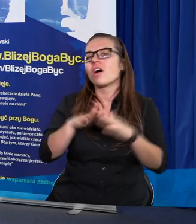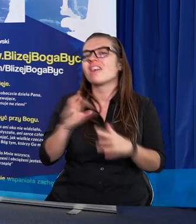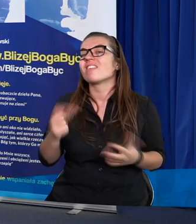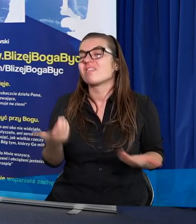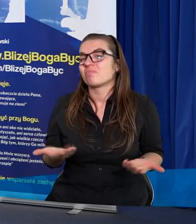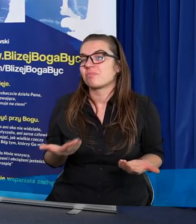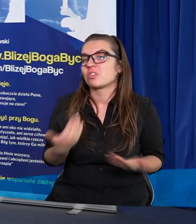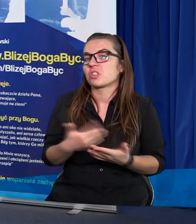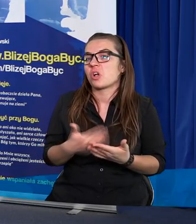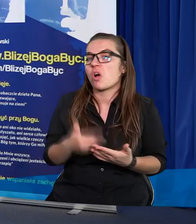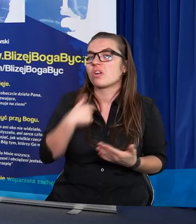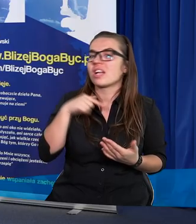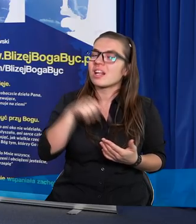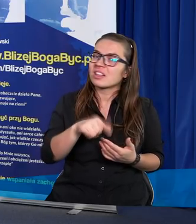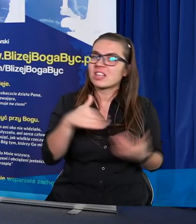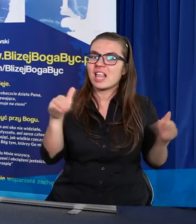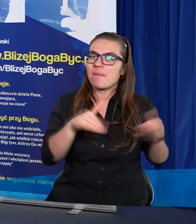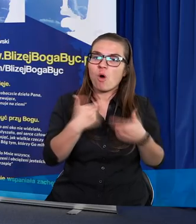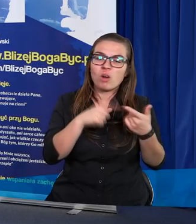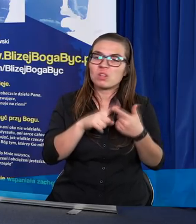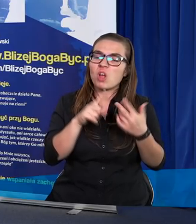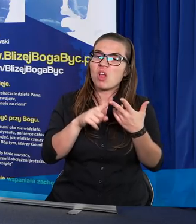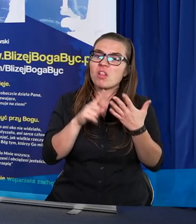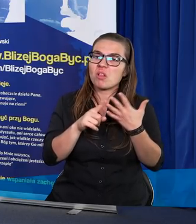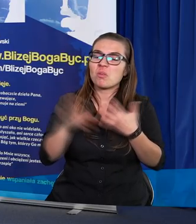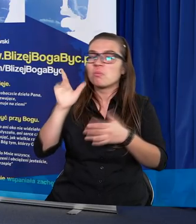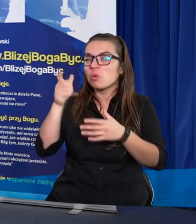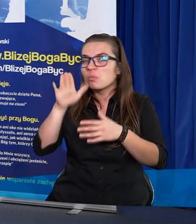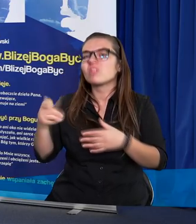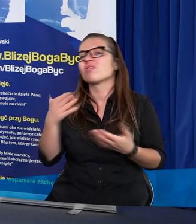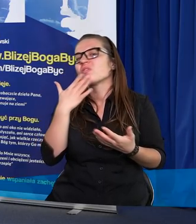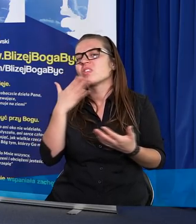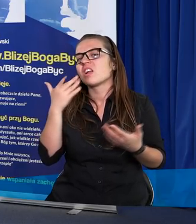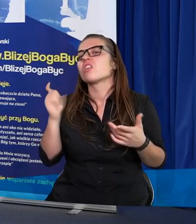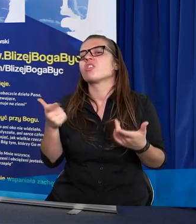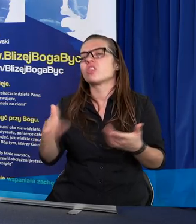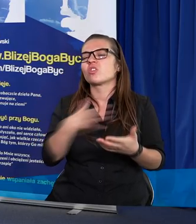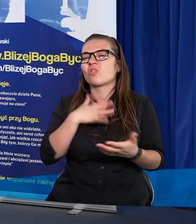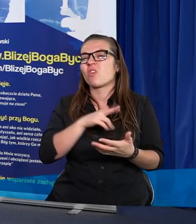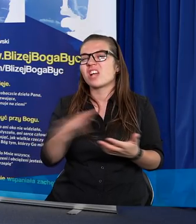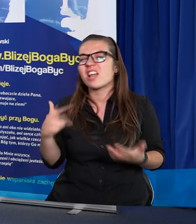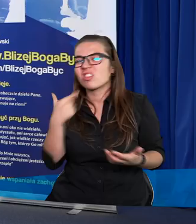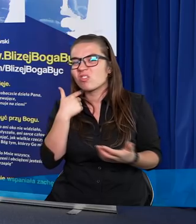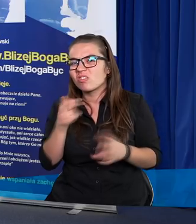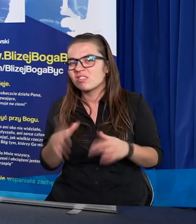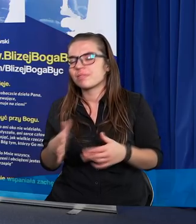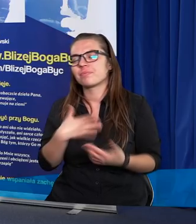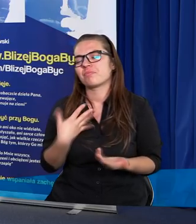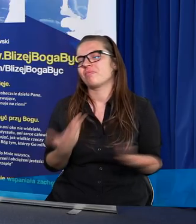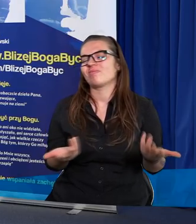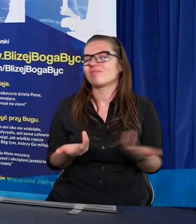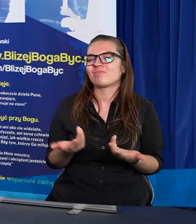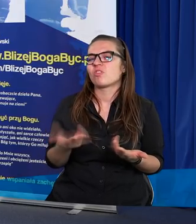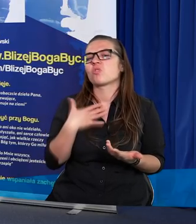skoro to, co go interesuje, nie jest zgodne z tym, czego oczekuje kościół, to zostają same rzeczy nudne, więc życie takiego człowieka